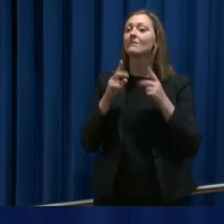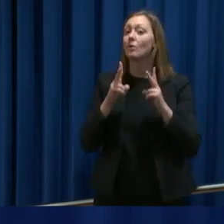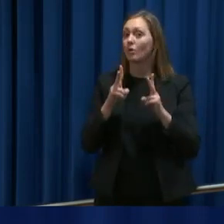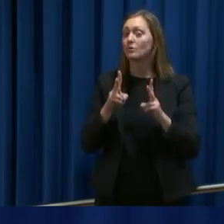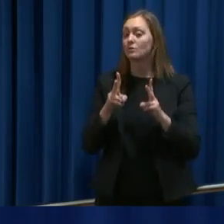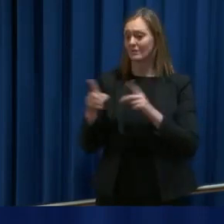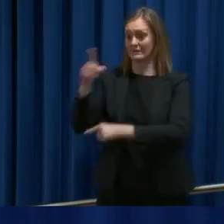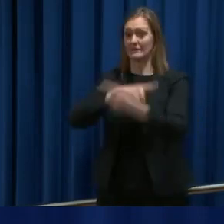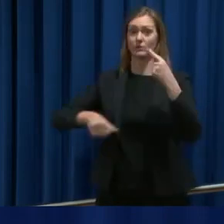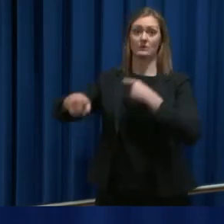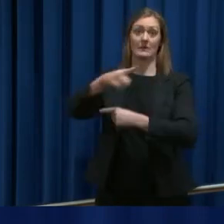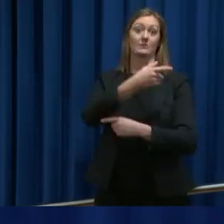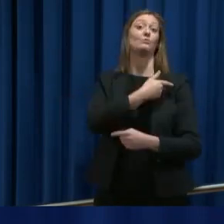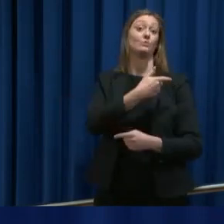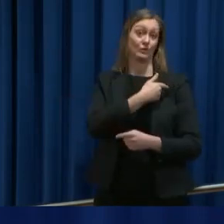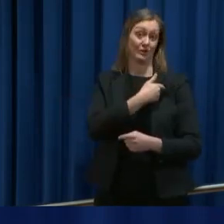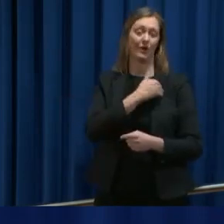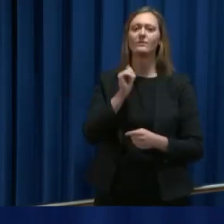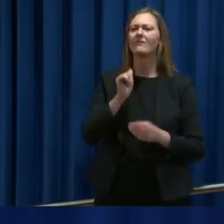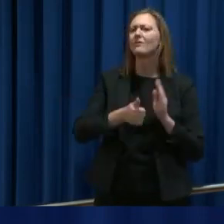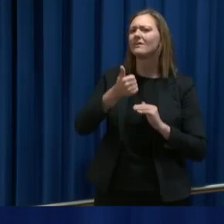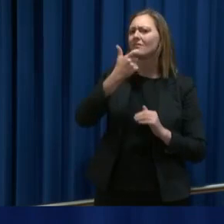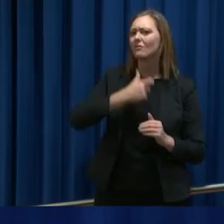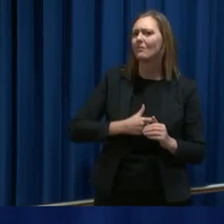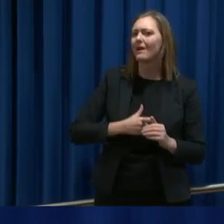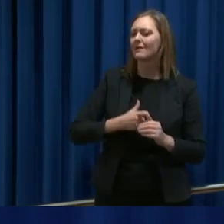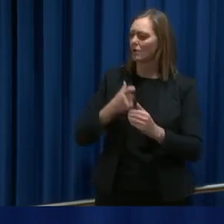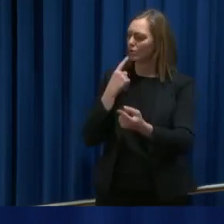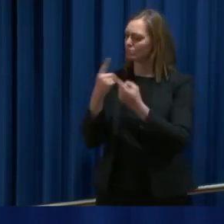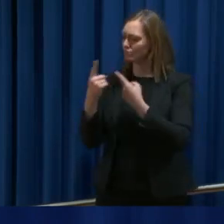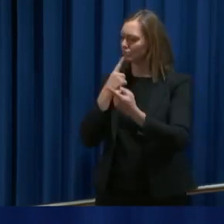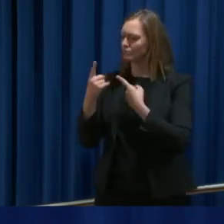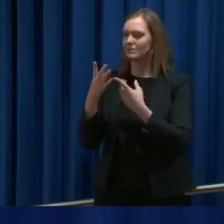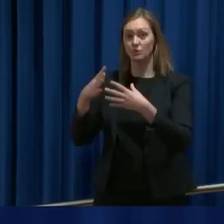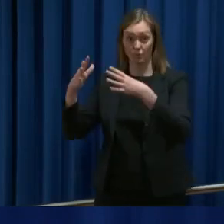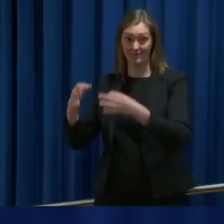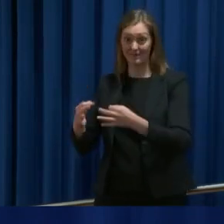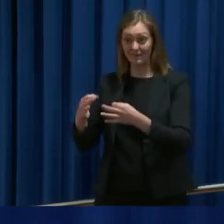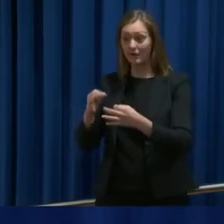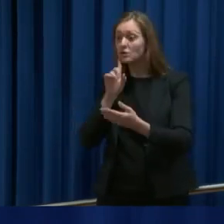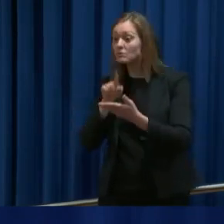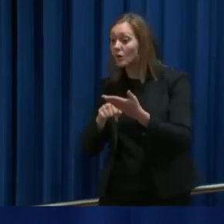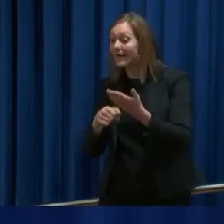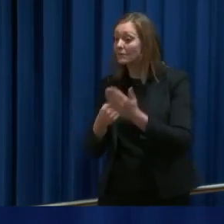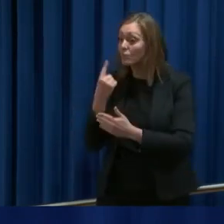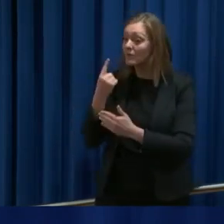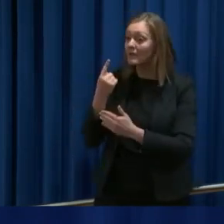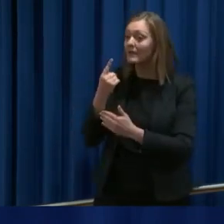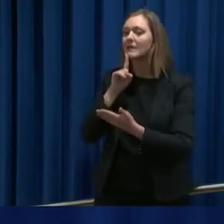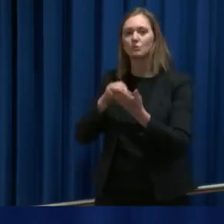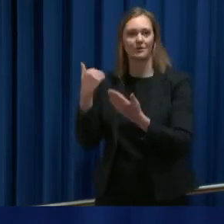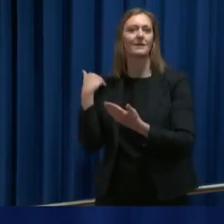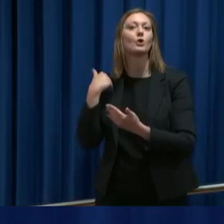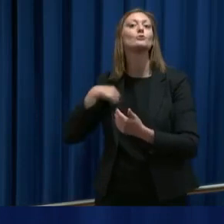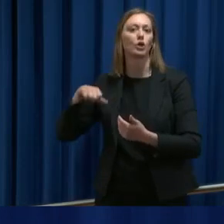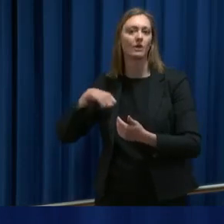høytst omdiskutert. Derfor var det viktig for meg å snakke med Stortinget og høre om det var mulig i det hele tatt på søndag. Det opplevde jeg som